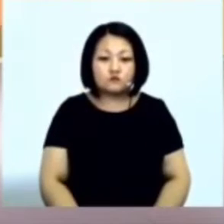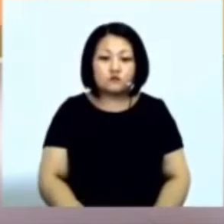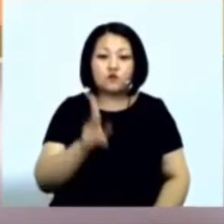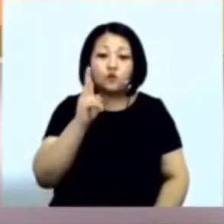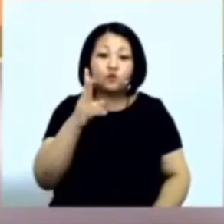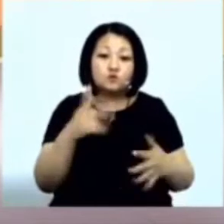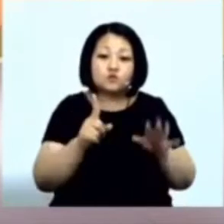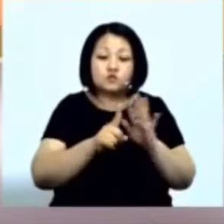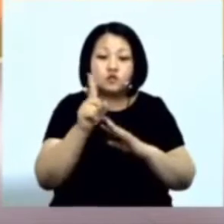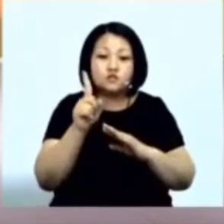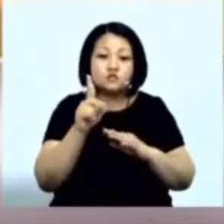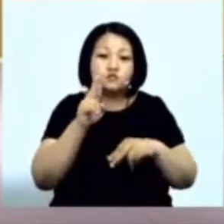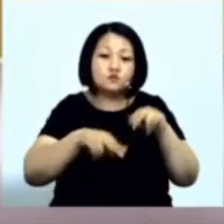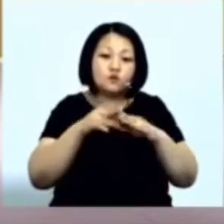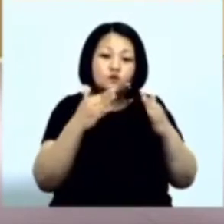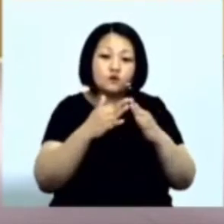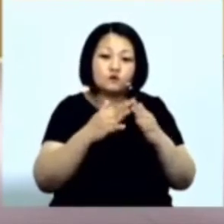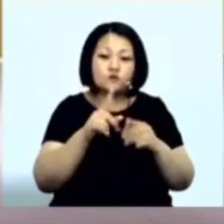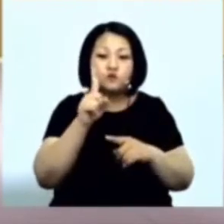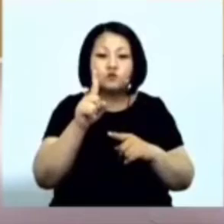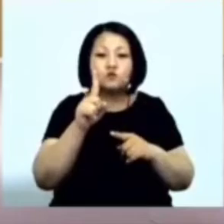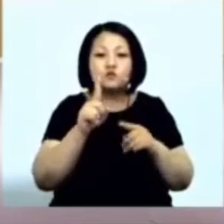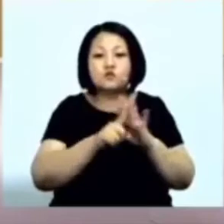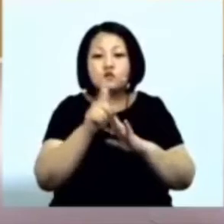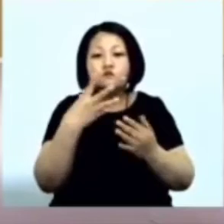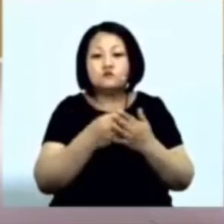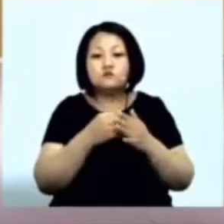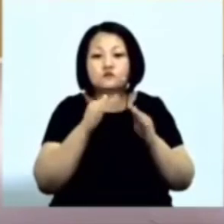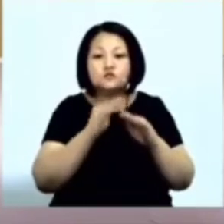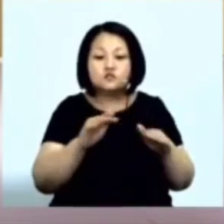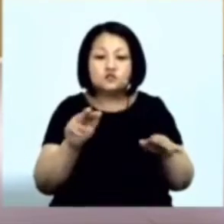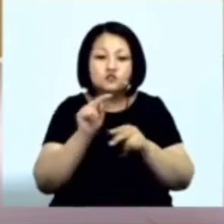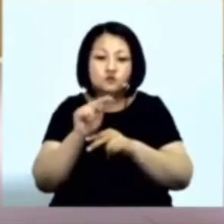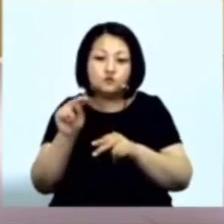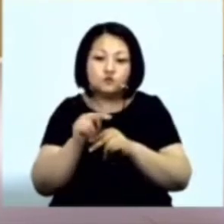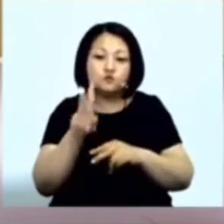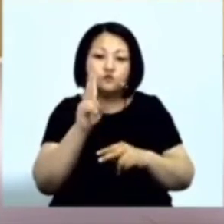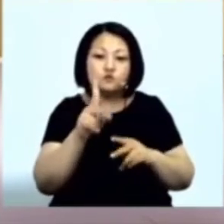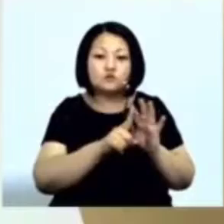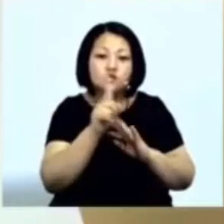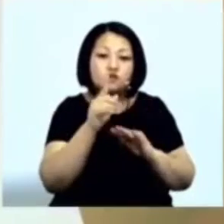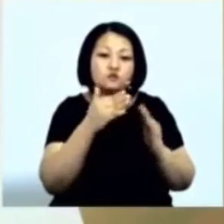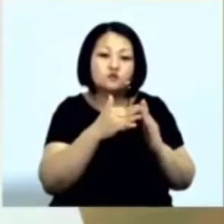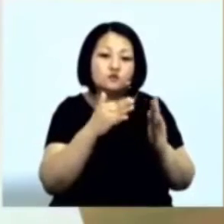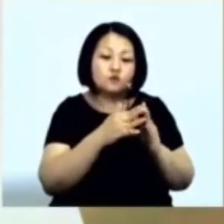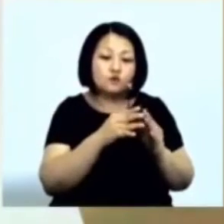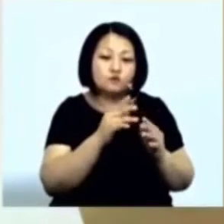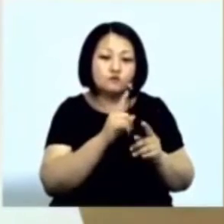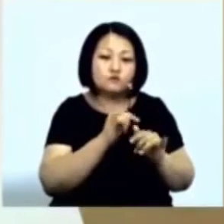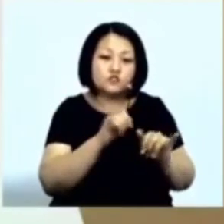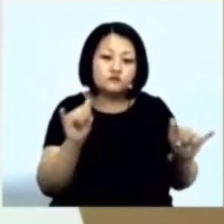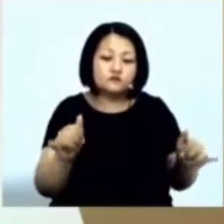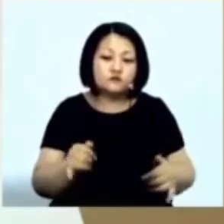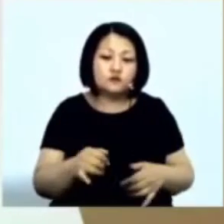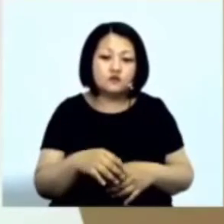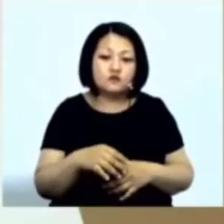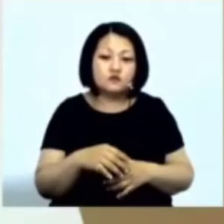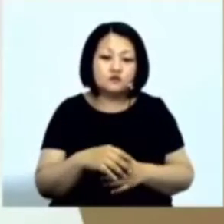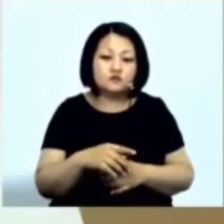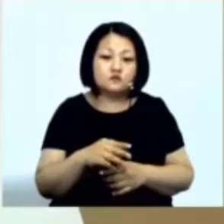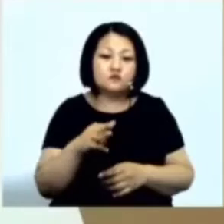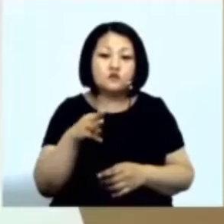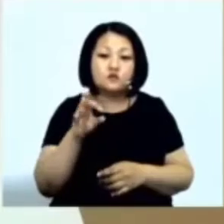одеваться Кто-то своих детей Стал обучать в других вузах И это все благодаря тому Что когда-то Когда-то